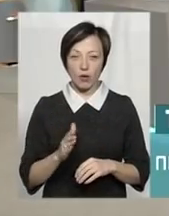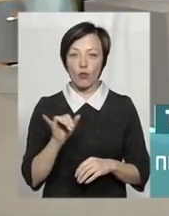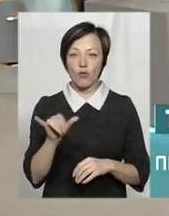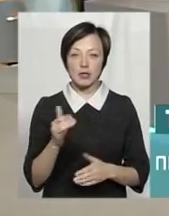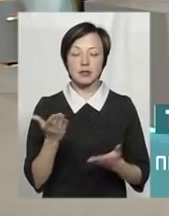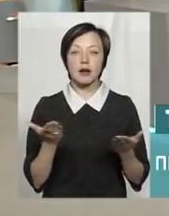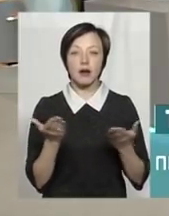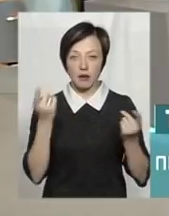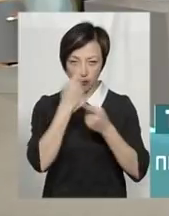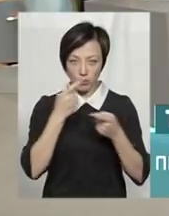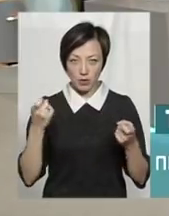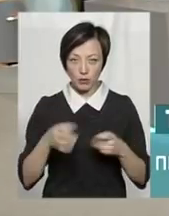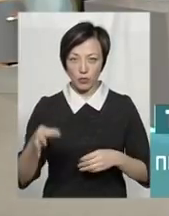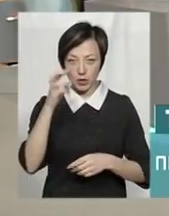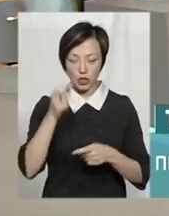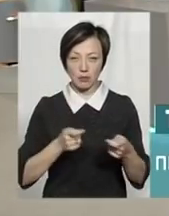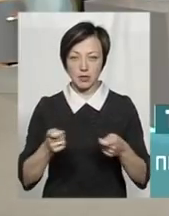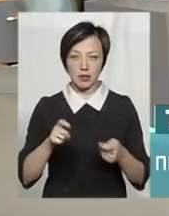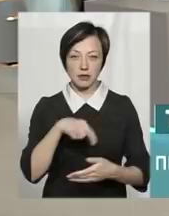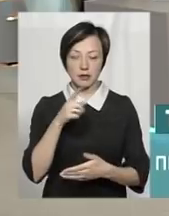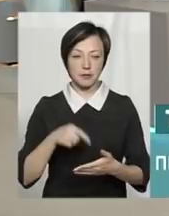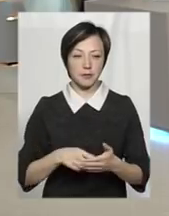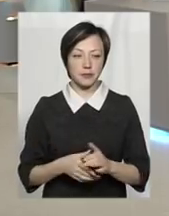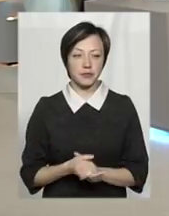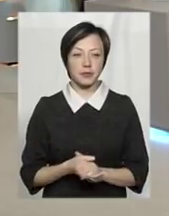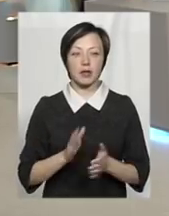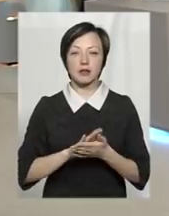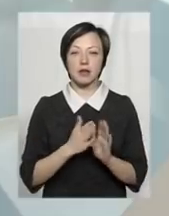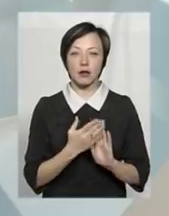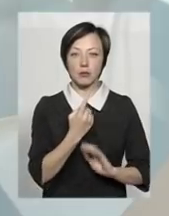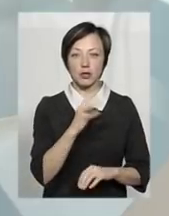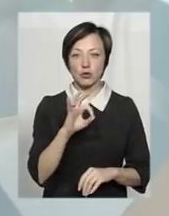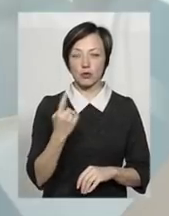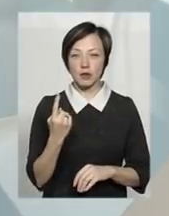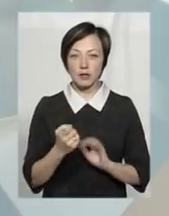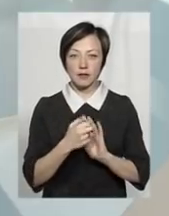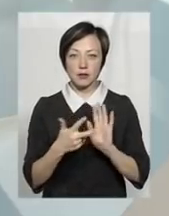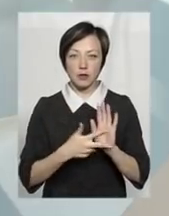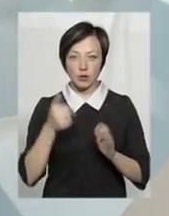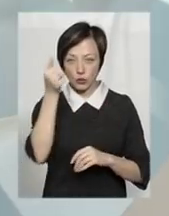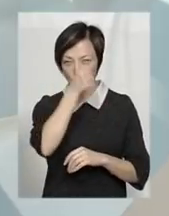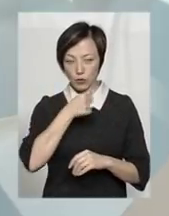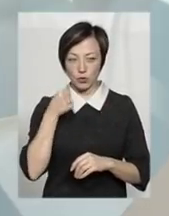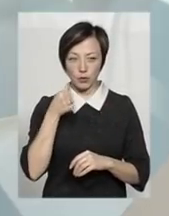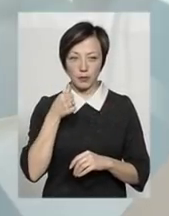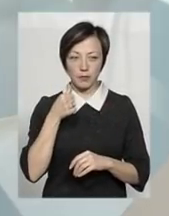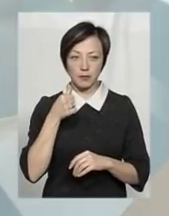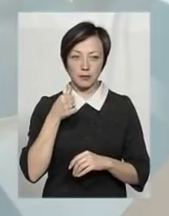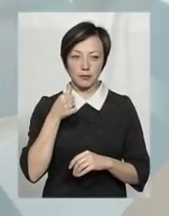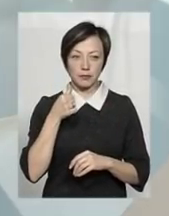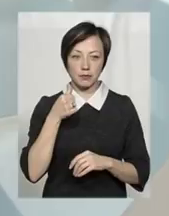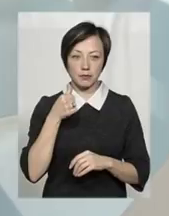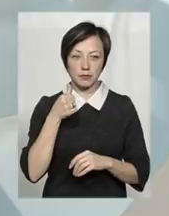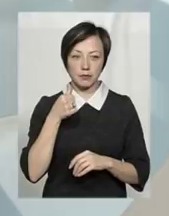вас яка інформація облдержані? Ну, станом на перше 0-1-18 року, тобто перше січня цього